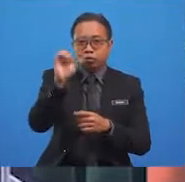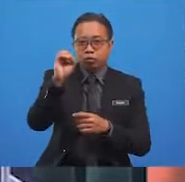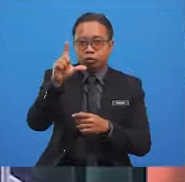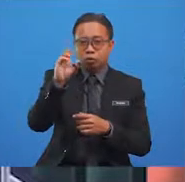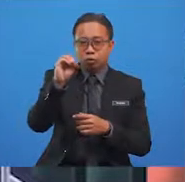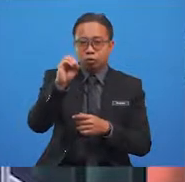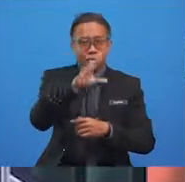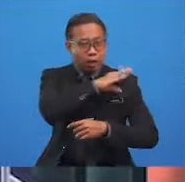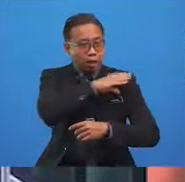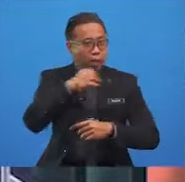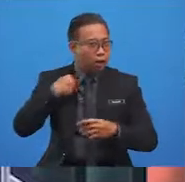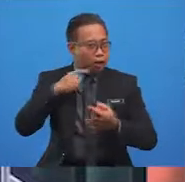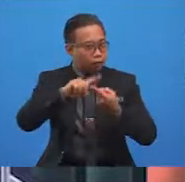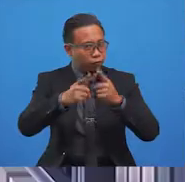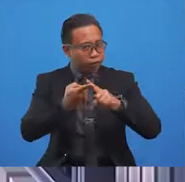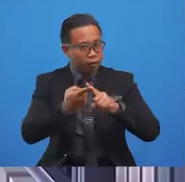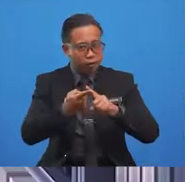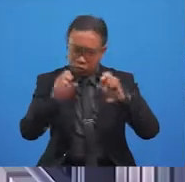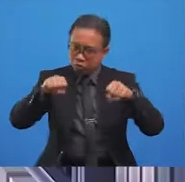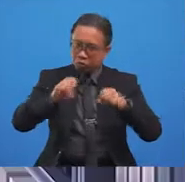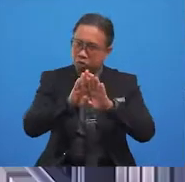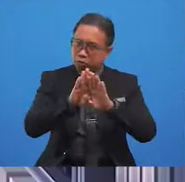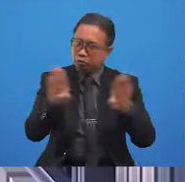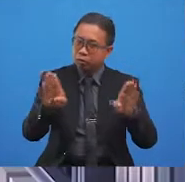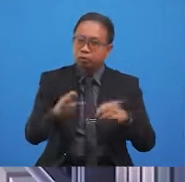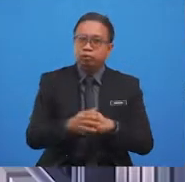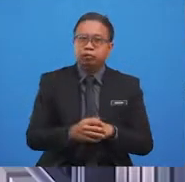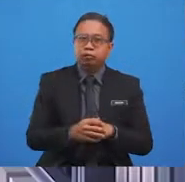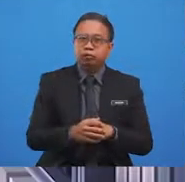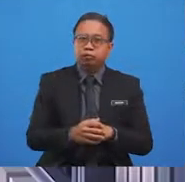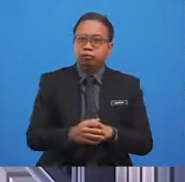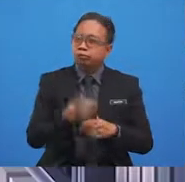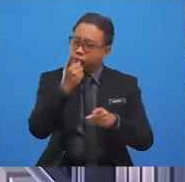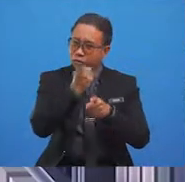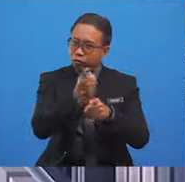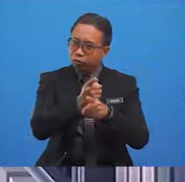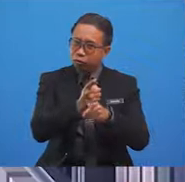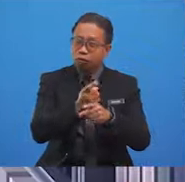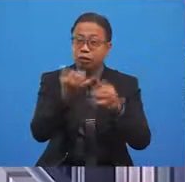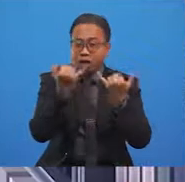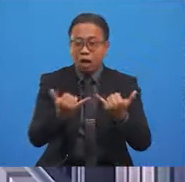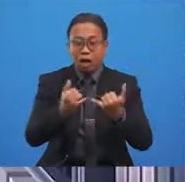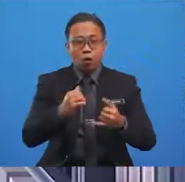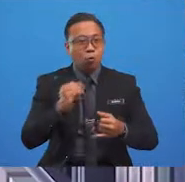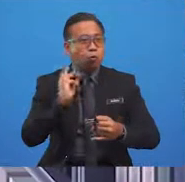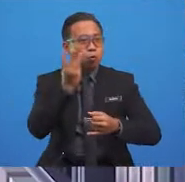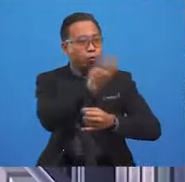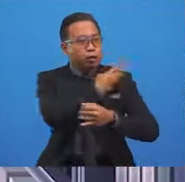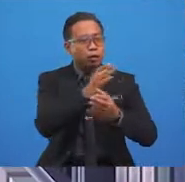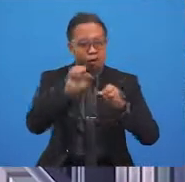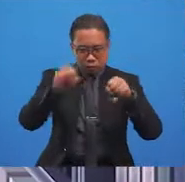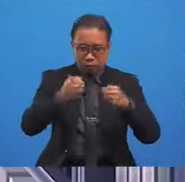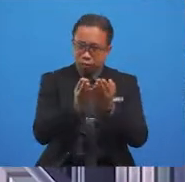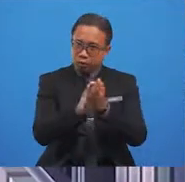We can open it, right? Well, it does, Yolo. Now we can open it because it says Miss